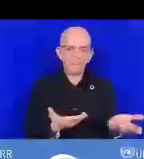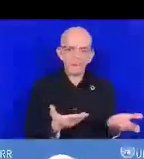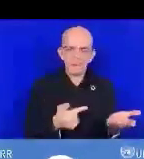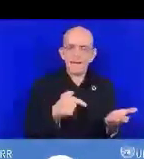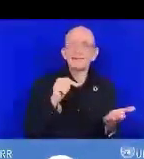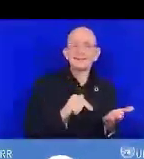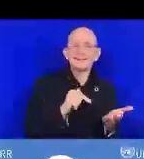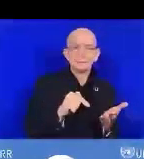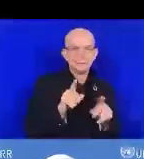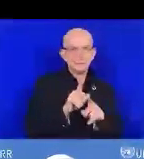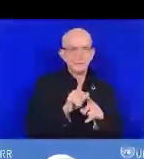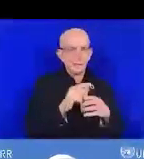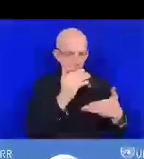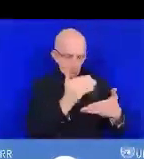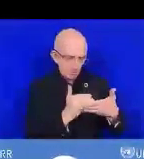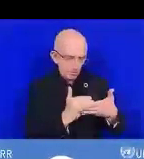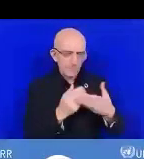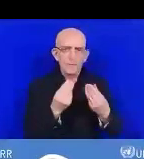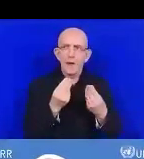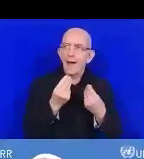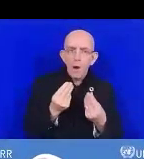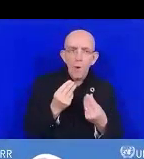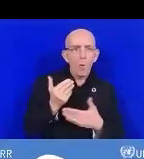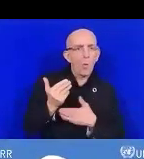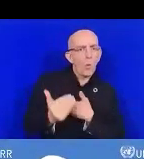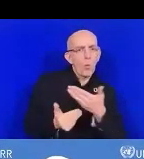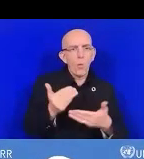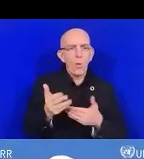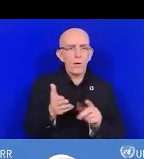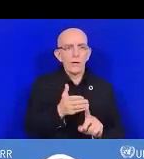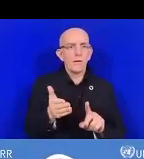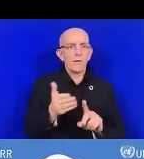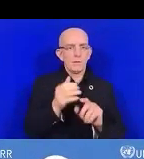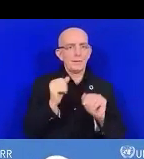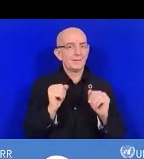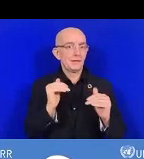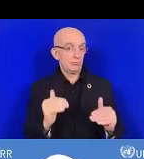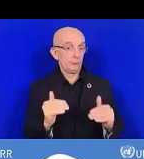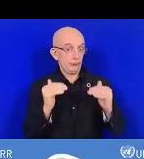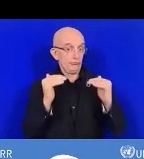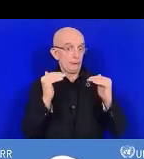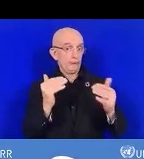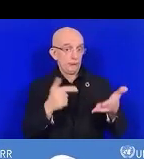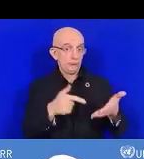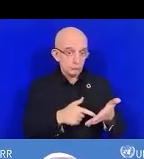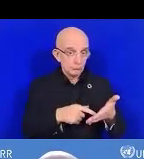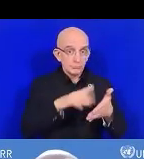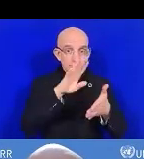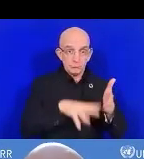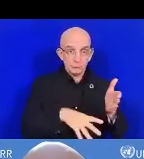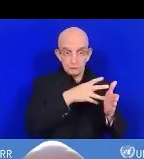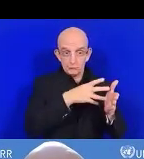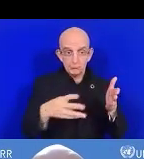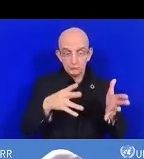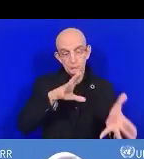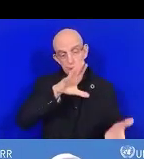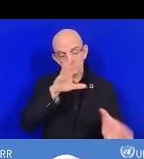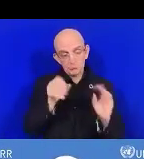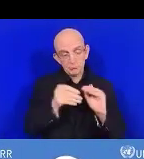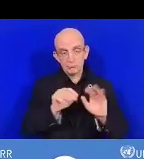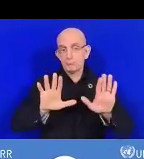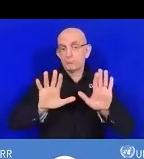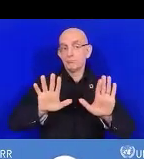L'analyse du tableau de bord a un total de 19 questions. Chaque question est formulée comme un indicateur.